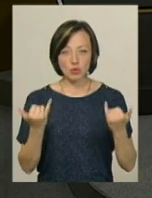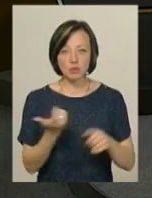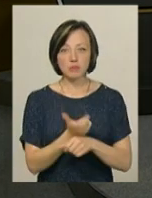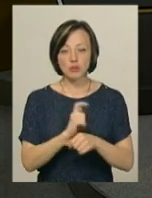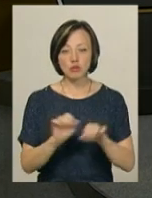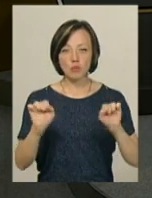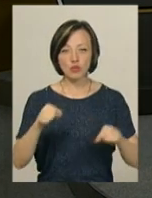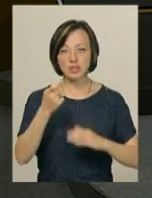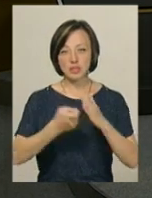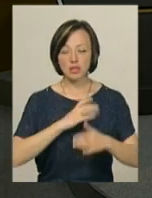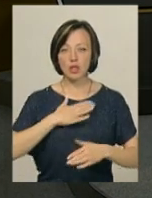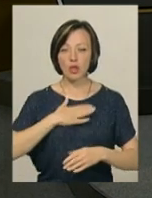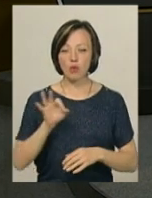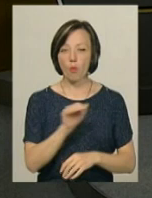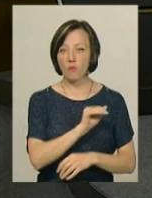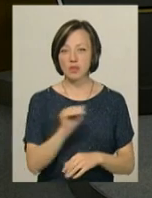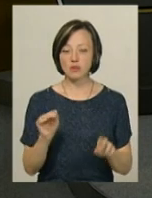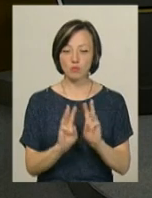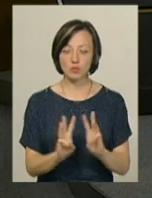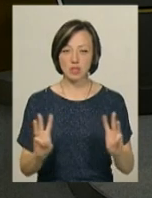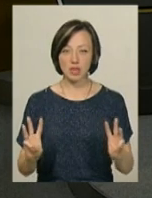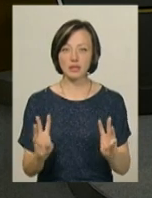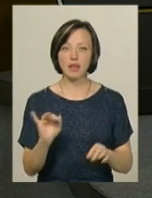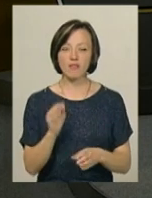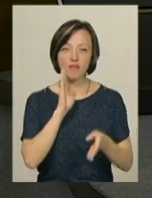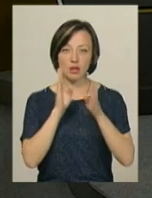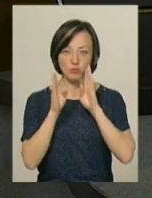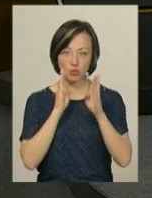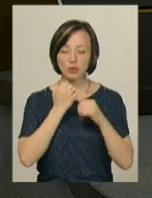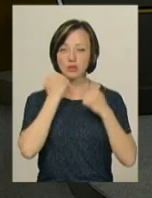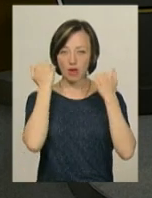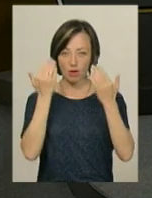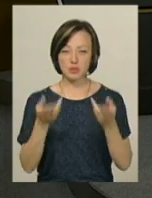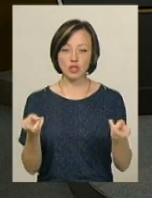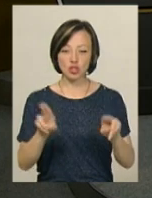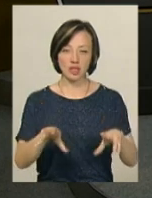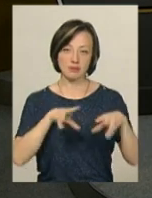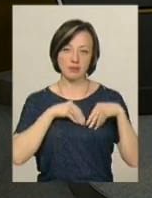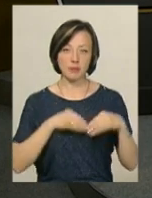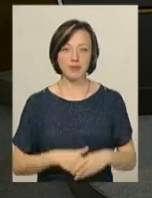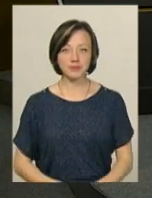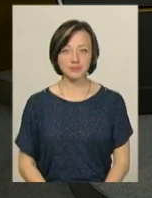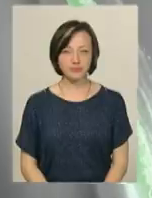Більше ви можете дізнатись на нашому офіційному сайті та на сторінці у Фейсбук. Дякуємо, що залишаєтесь з нами.